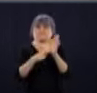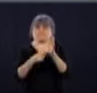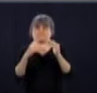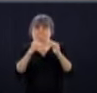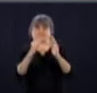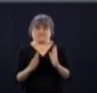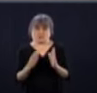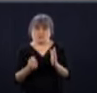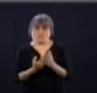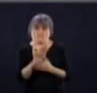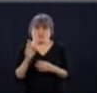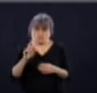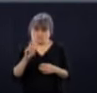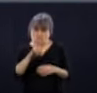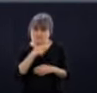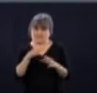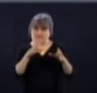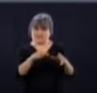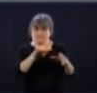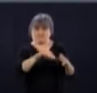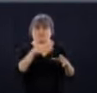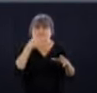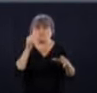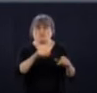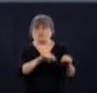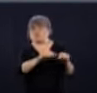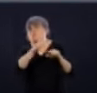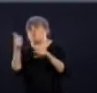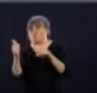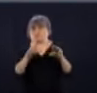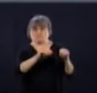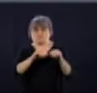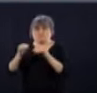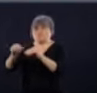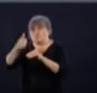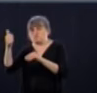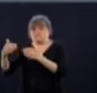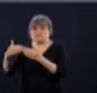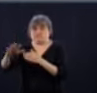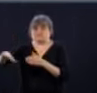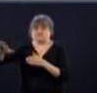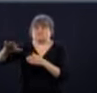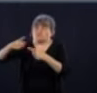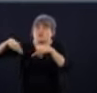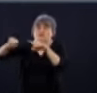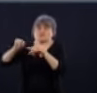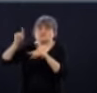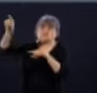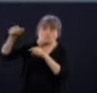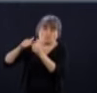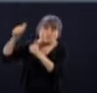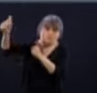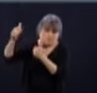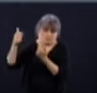-Rosemont, etc., pour les envoyer vers des secteurs qui sont moins touchés, dans des régions où il y a moins d'éclosions, pour essayer d'avoir une moins